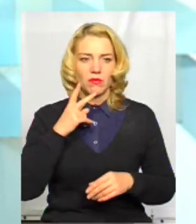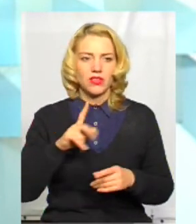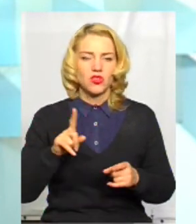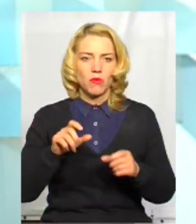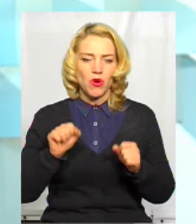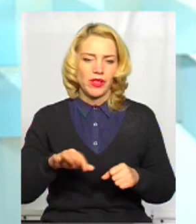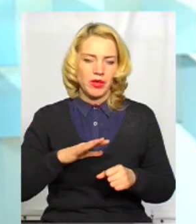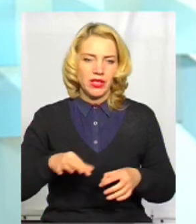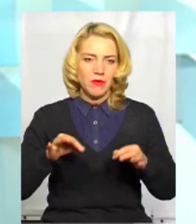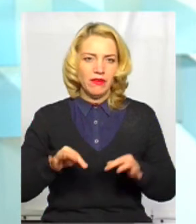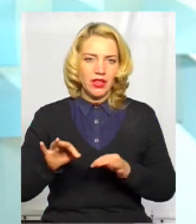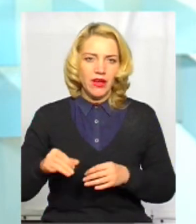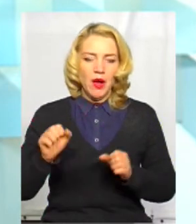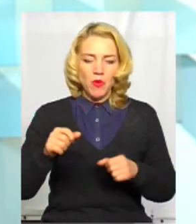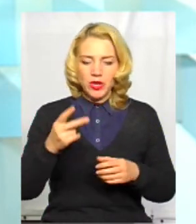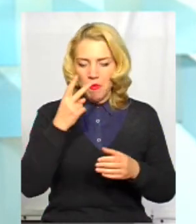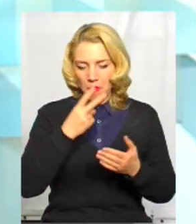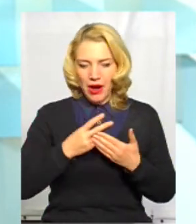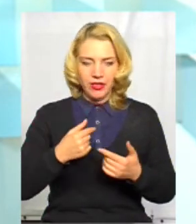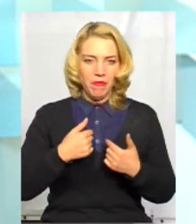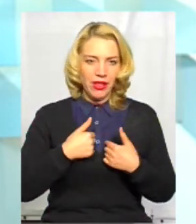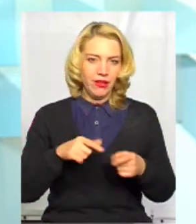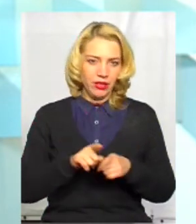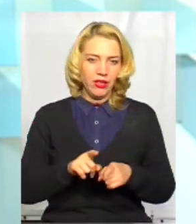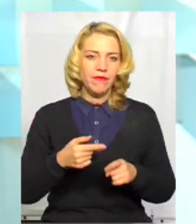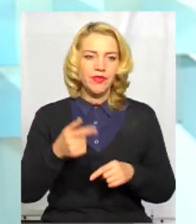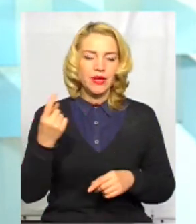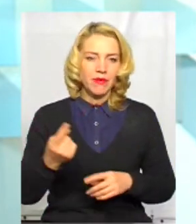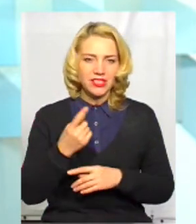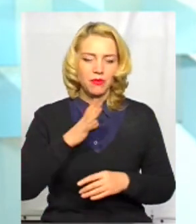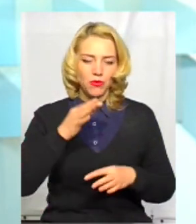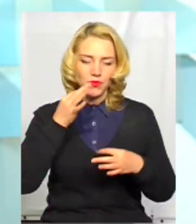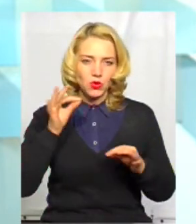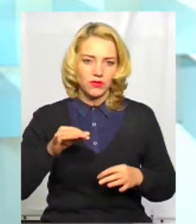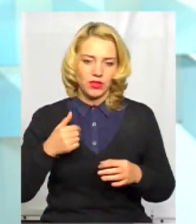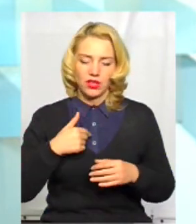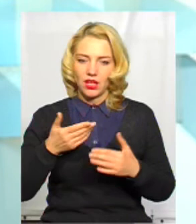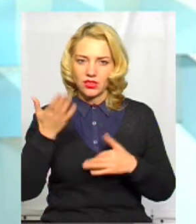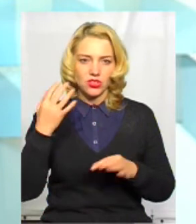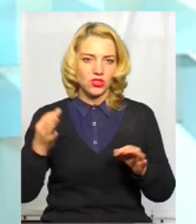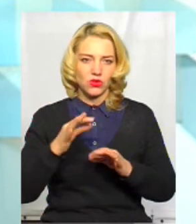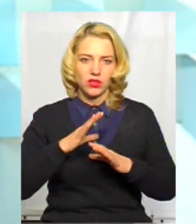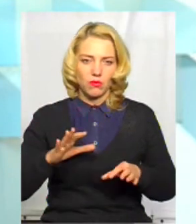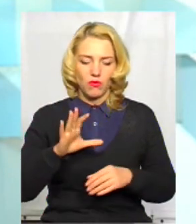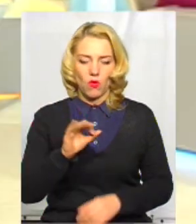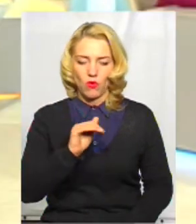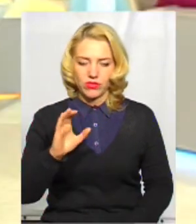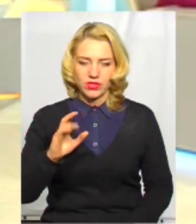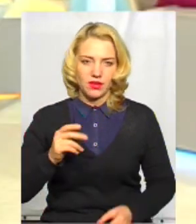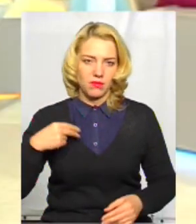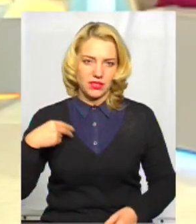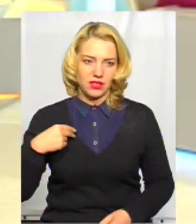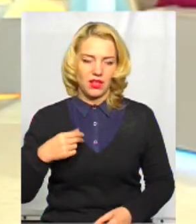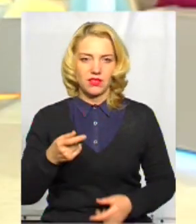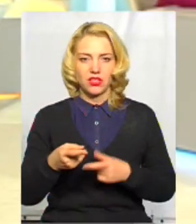бути справедливими. Можливо, він побачив в мені таку особу. Але це був для мене перший такий досвід. Я ніколи раніше не був в Офісі або в Адміністрації Президента до того.